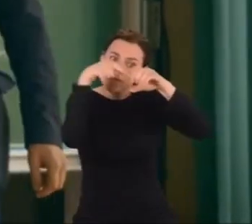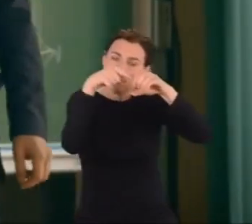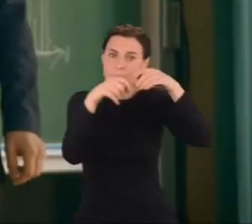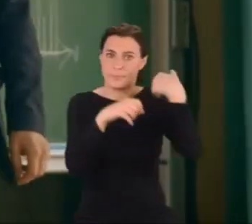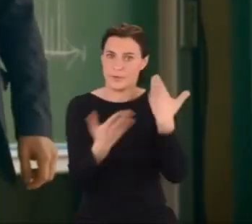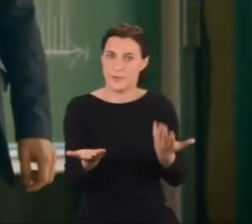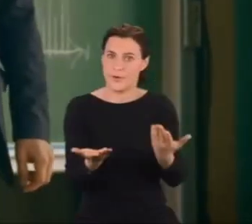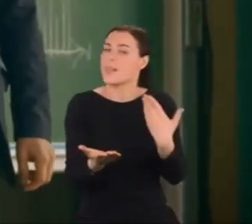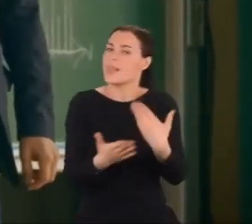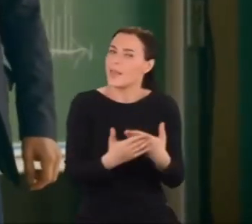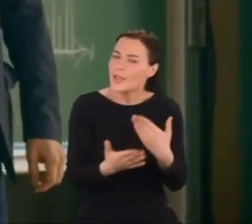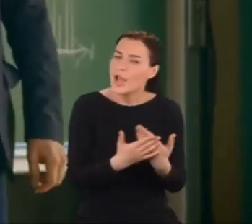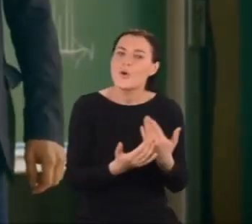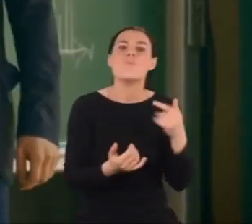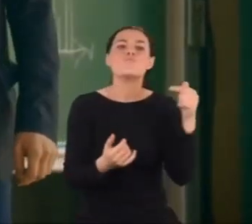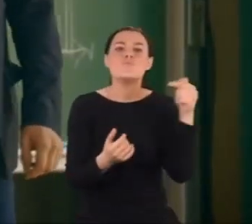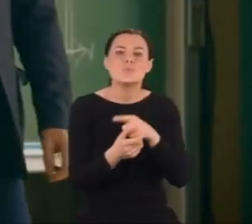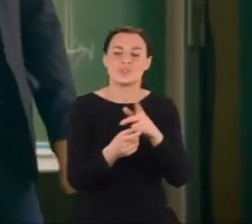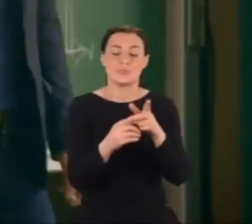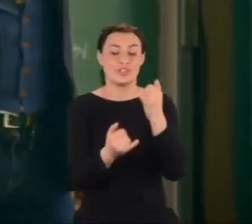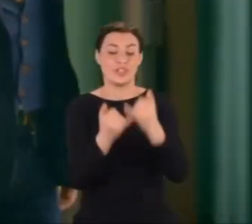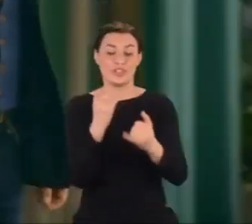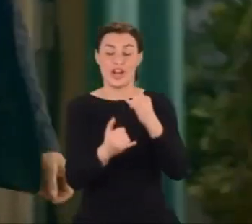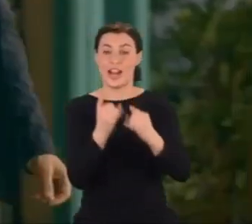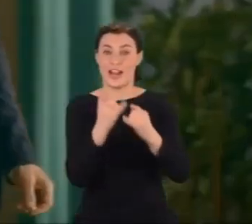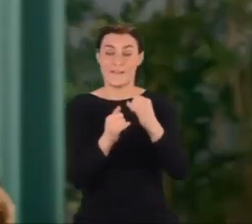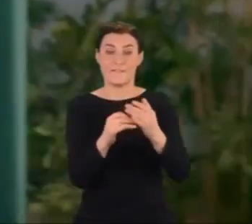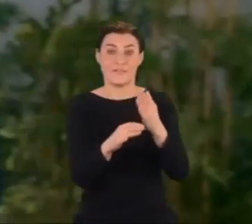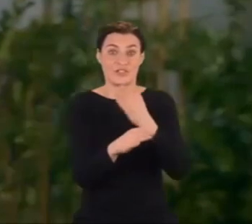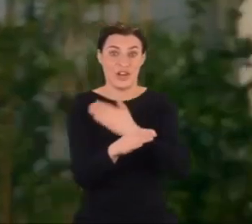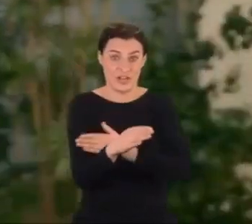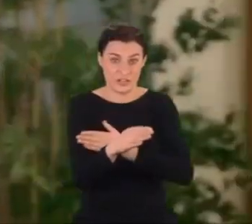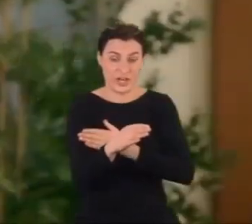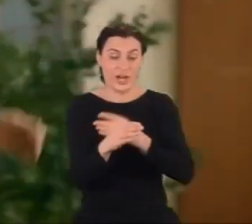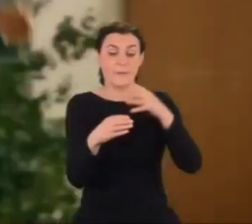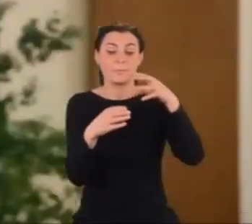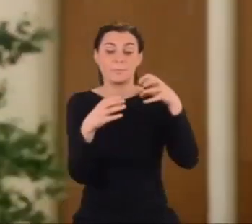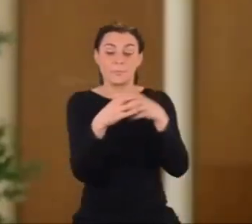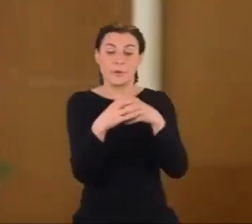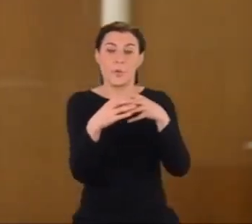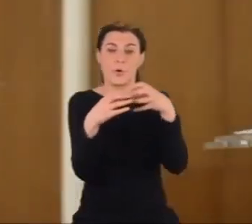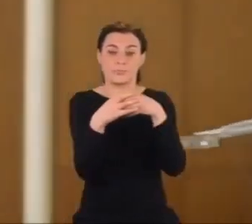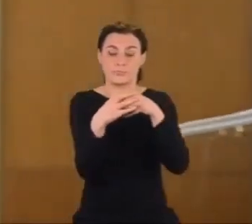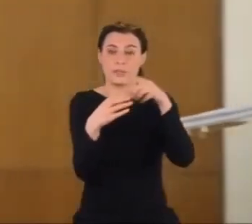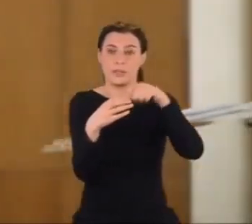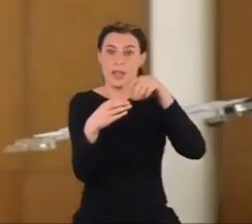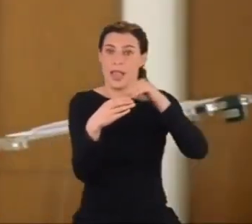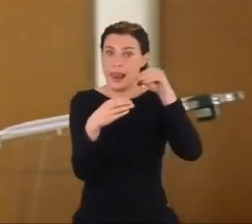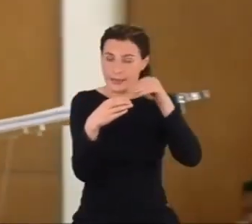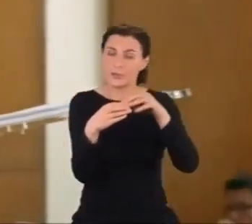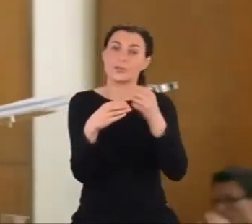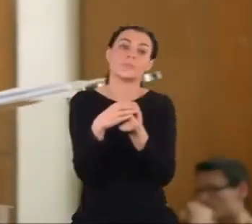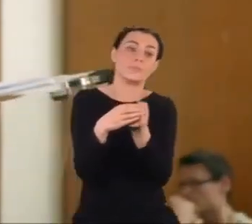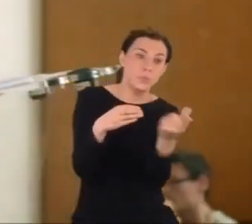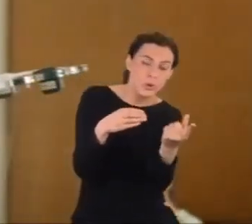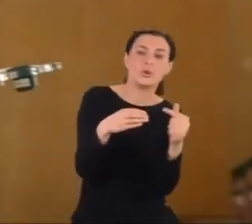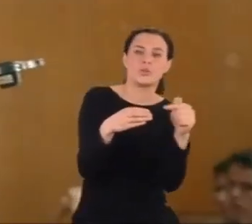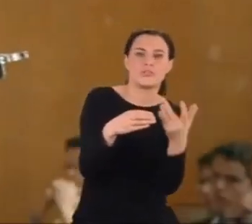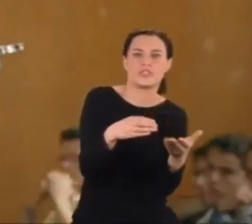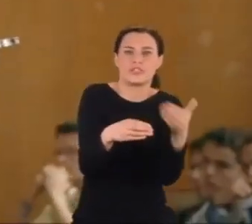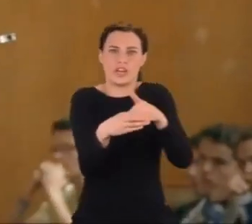wydostają się z jądra atomowego, wcześniej musiały w nim być. Tak postrzegano to zjawisko w